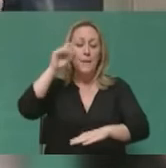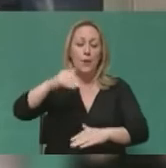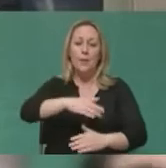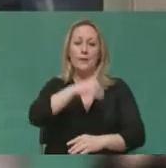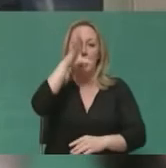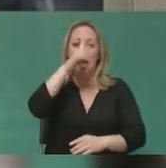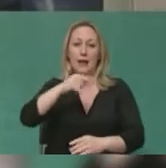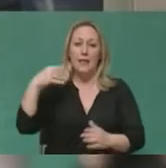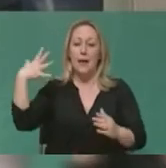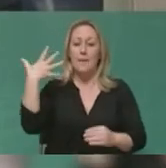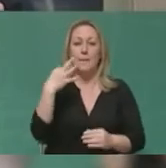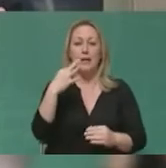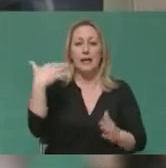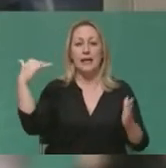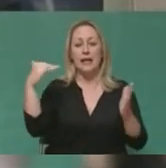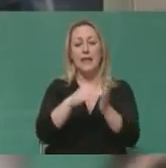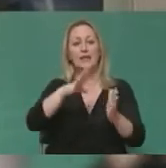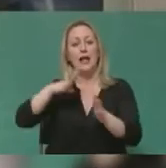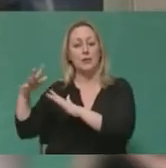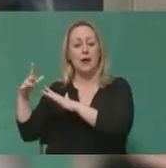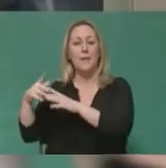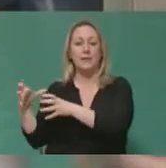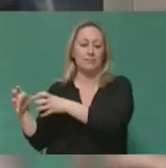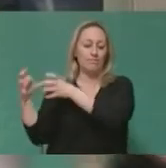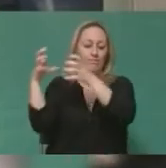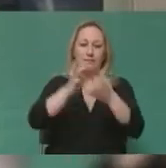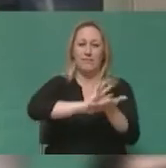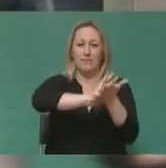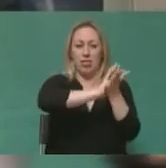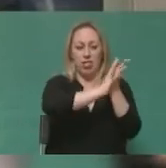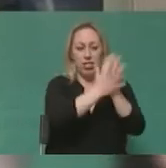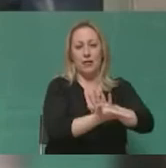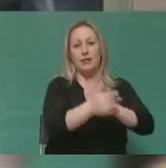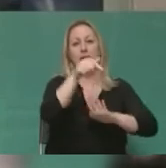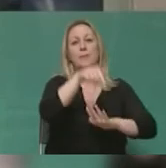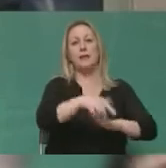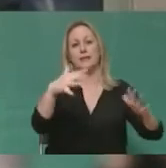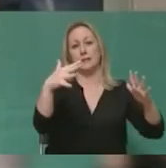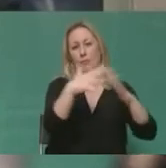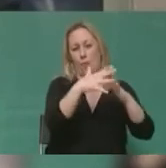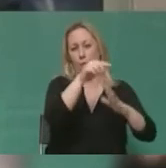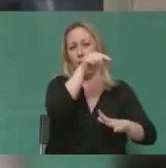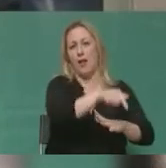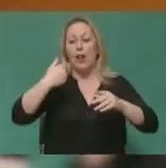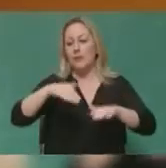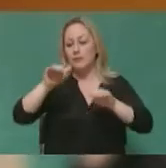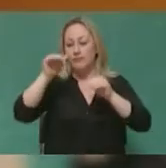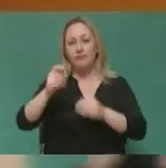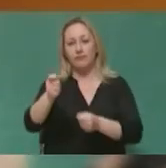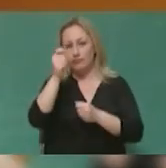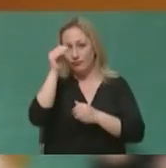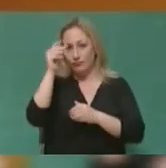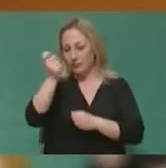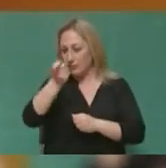πόλη που 50.000 άνθρωποι πήγαν στο Auschwitz, δεν μπορούμε να τιμούμε ανθρώπους που συνεργάστηκαν με τους Γερμανούς. Έχει